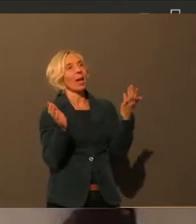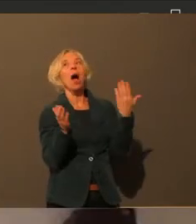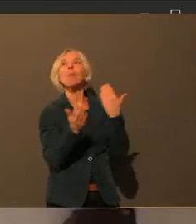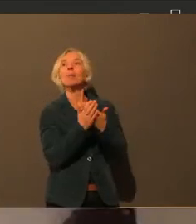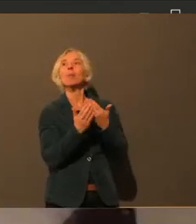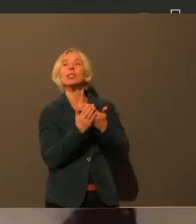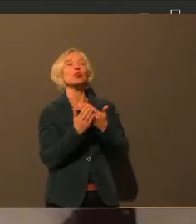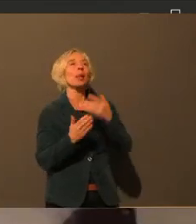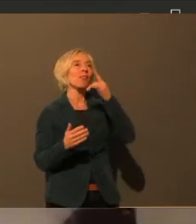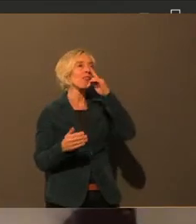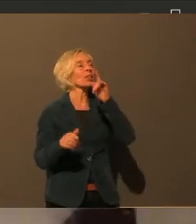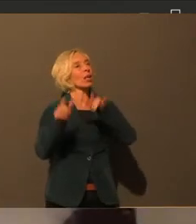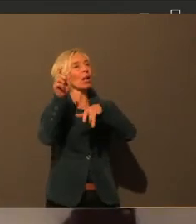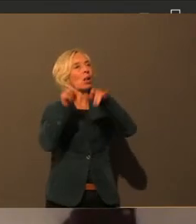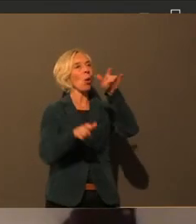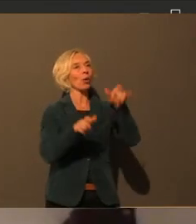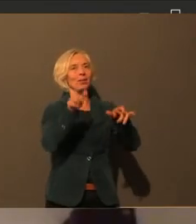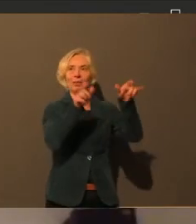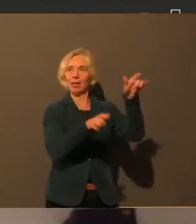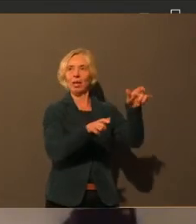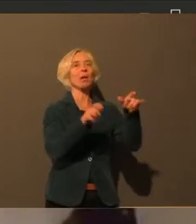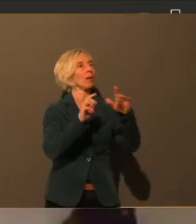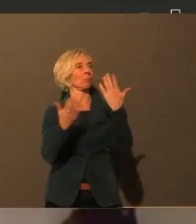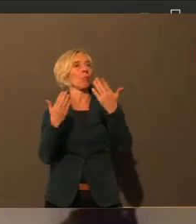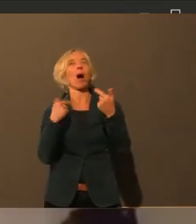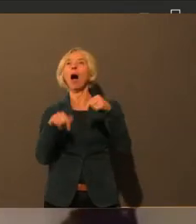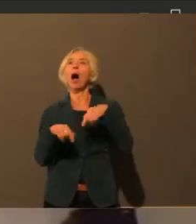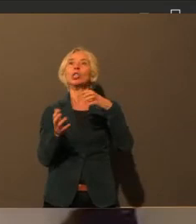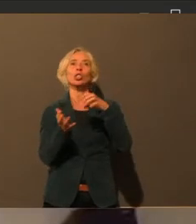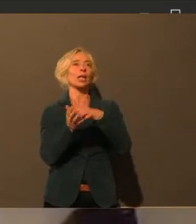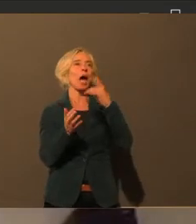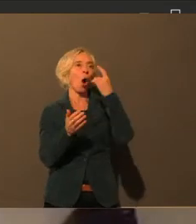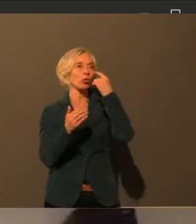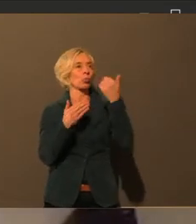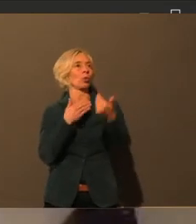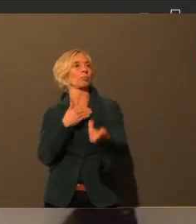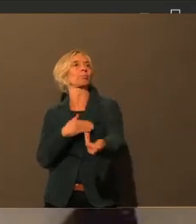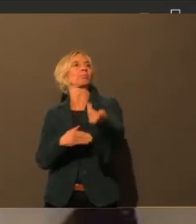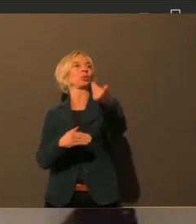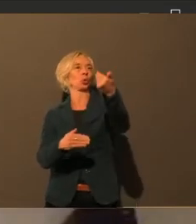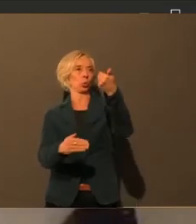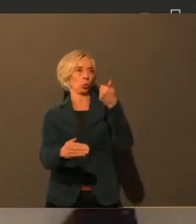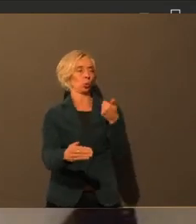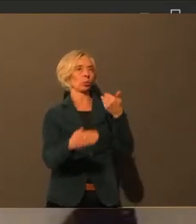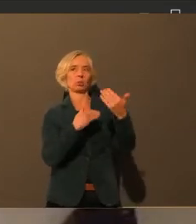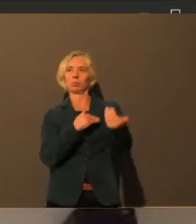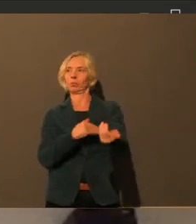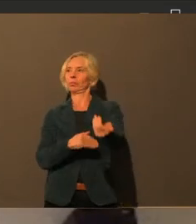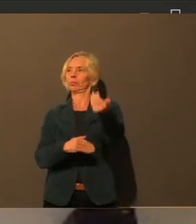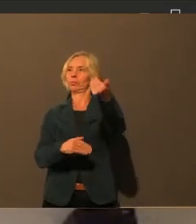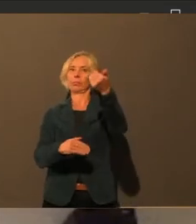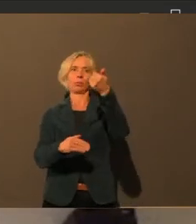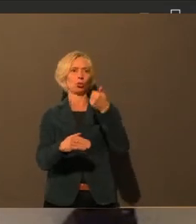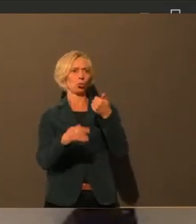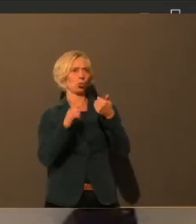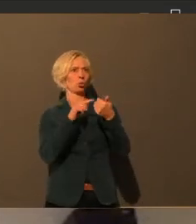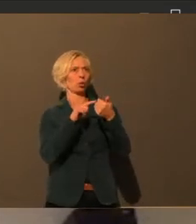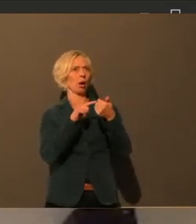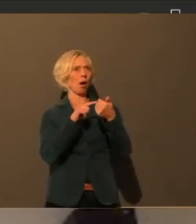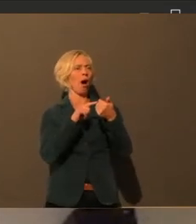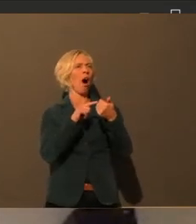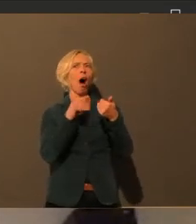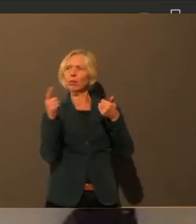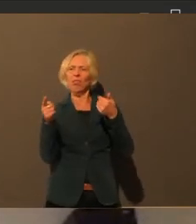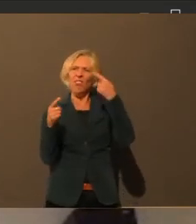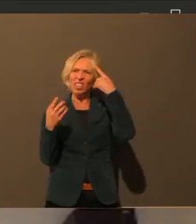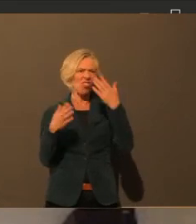was ist, weil diese Hinweisschilder, ich merke es bei mir, wo ich wohne, da sind schon sehr viele Hinweisschilder, ob